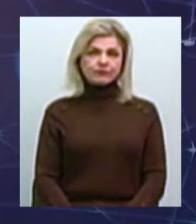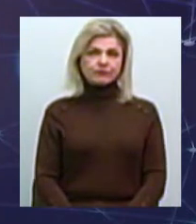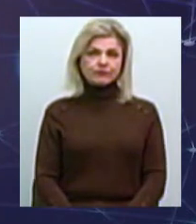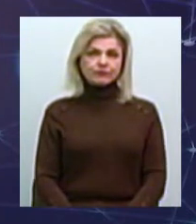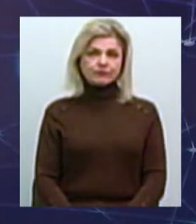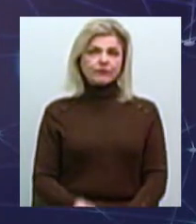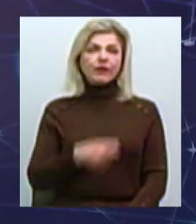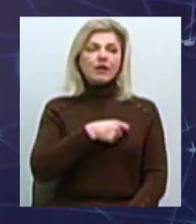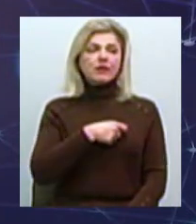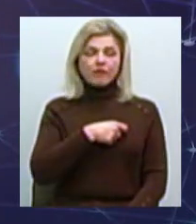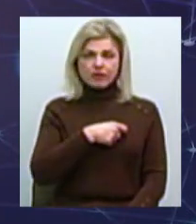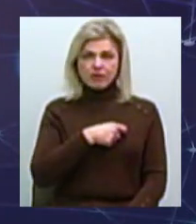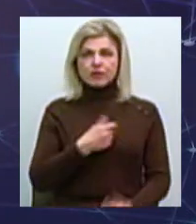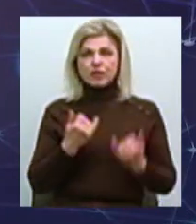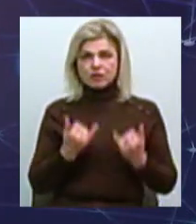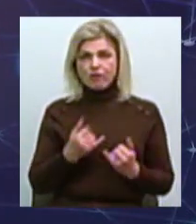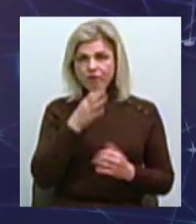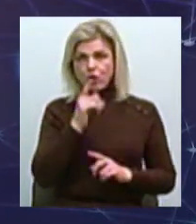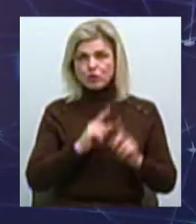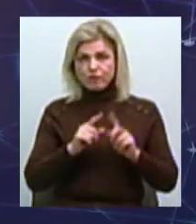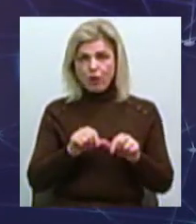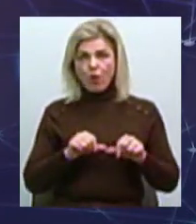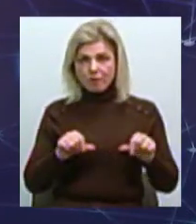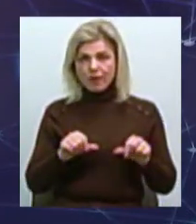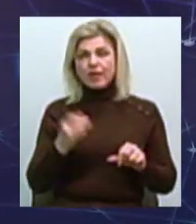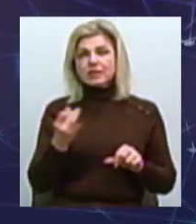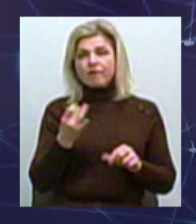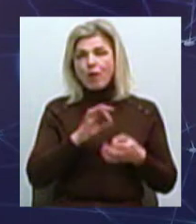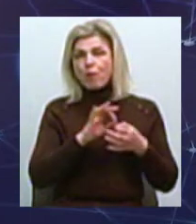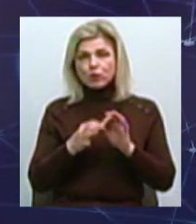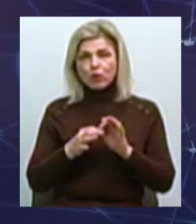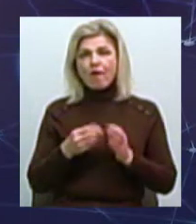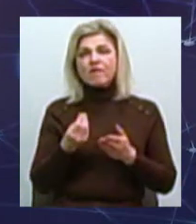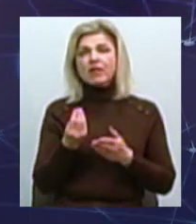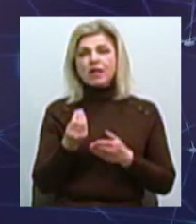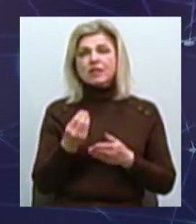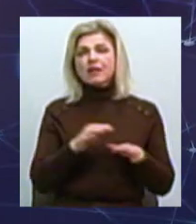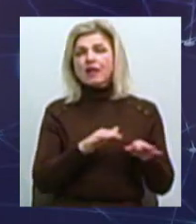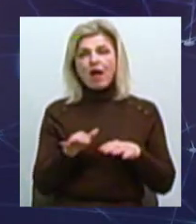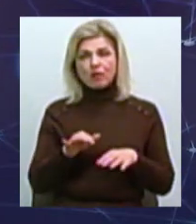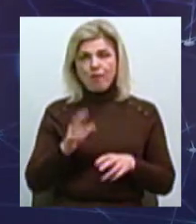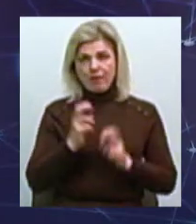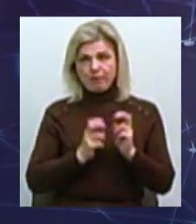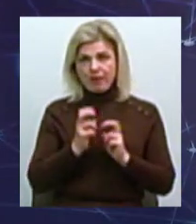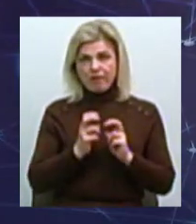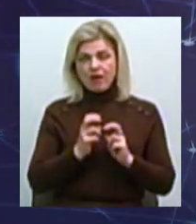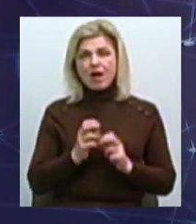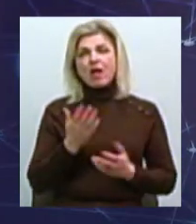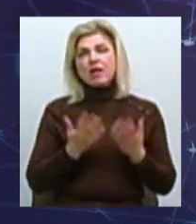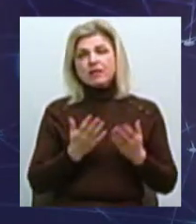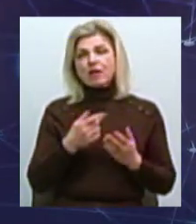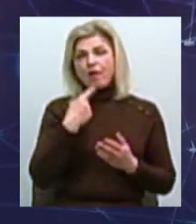Депутат Павло Зоткін сьогодні під час засідання комісії поцікавився подробицями фінансової діяльності підприємства Ну, зокрема, якщо